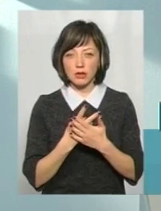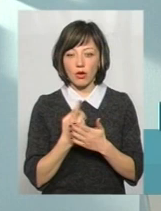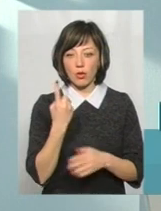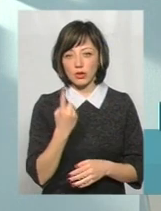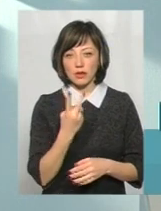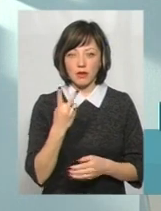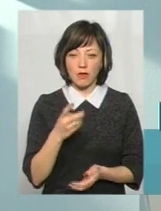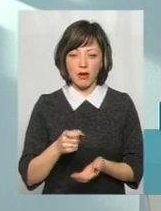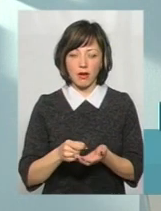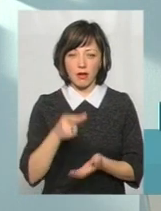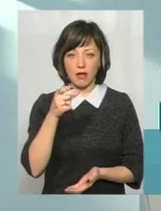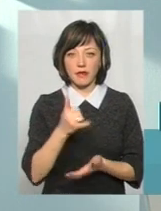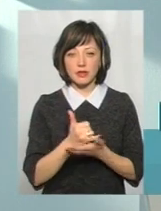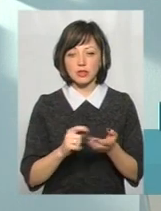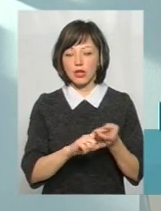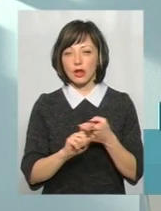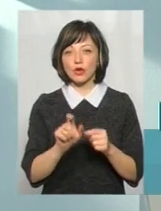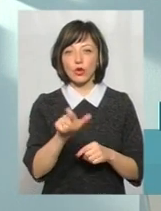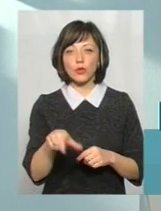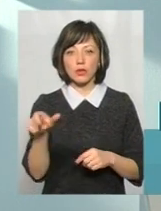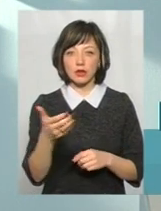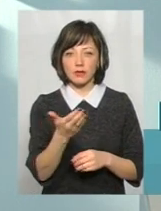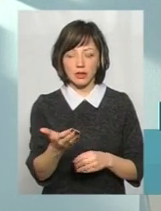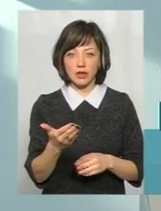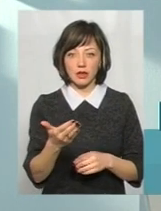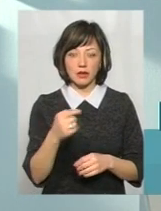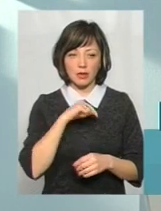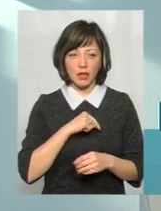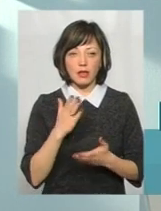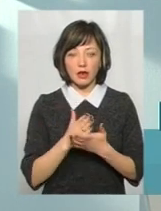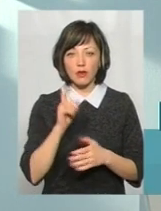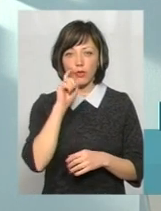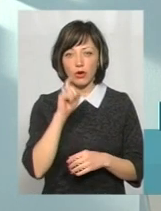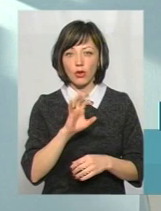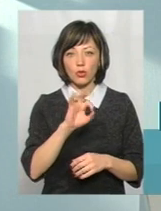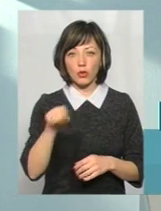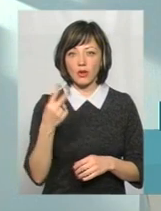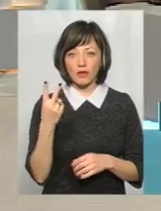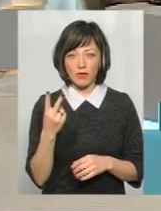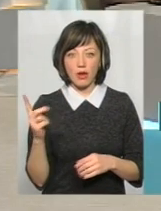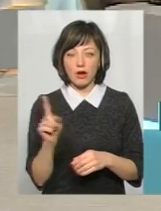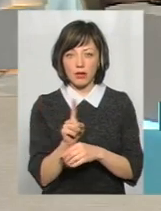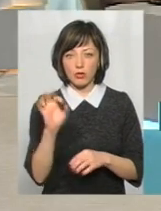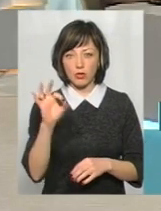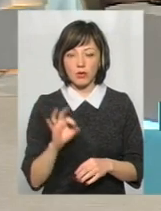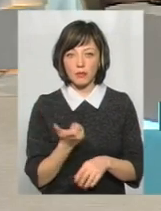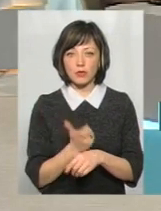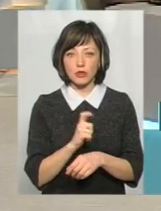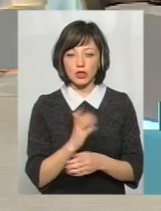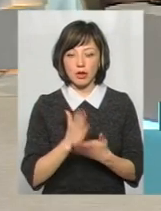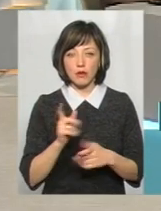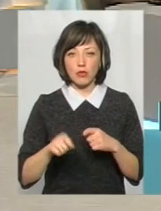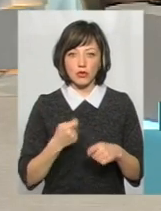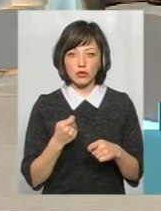келиха. Тобто, тут залежить від людини, від її фізіології. Так, в нас в Україні є норма 0,2 проміли, це допустима норма. Більше, якої вже є